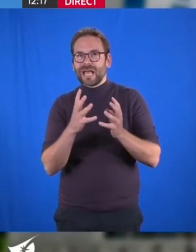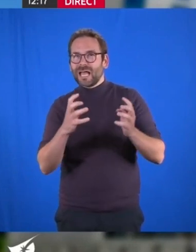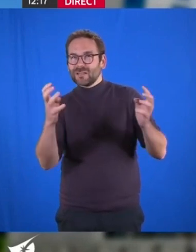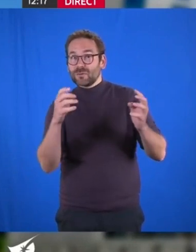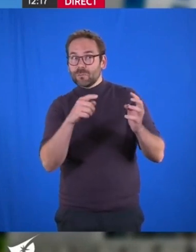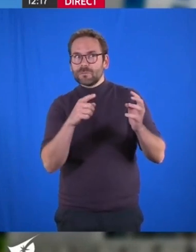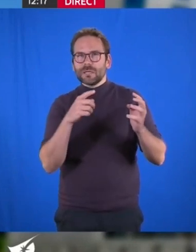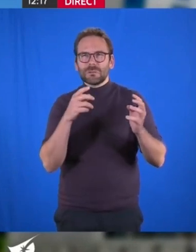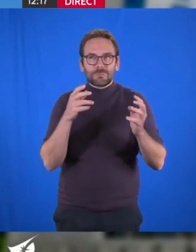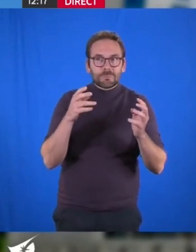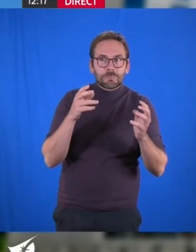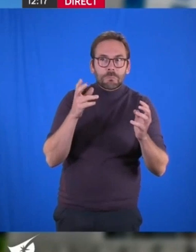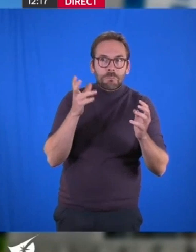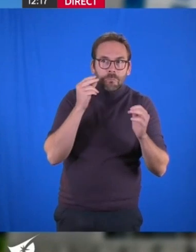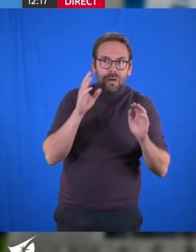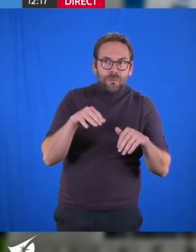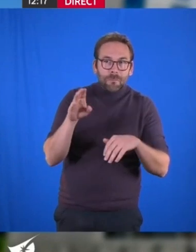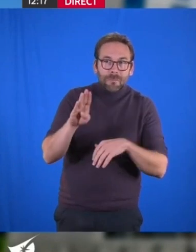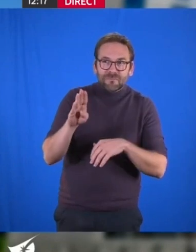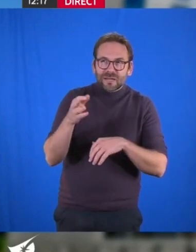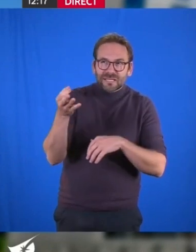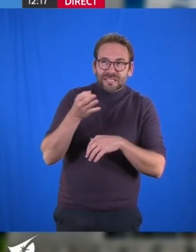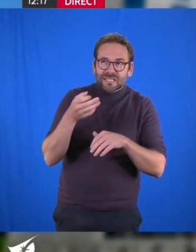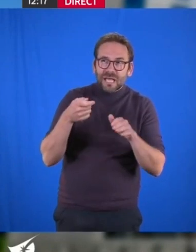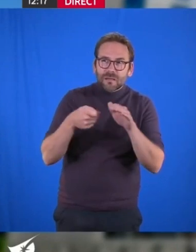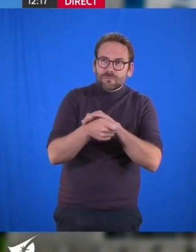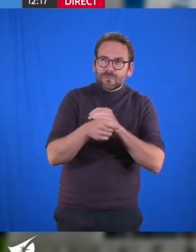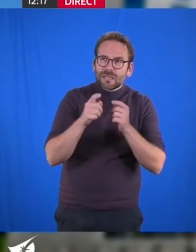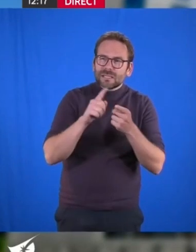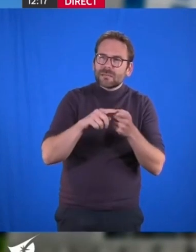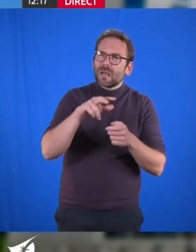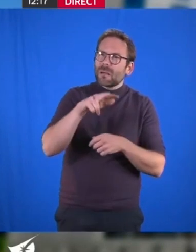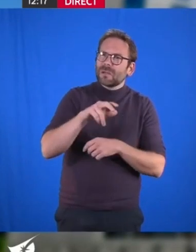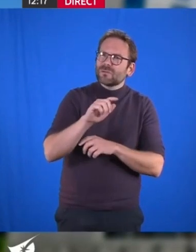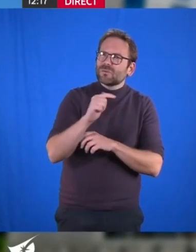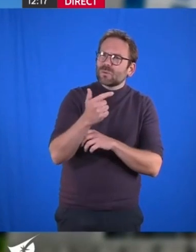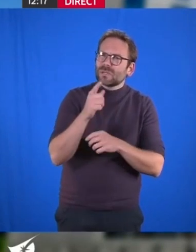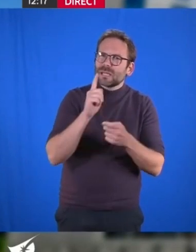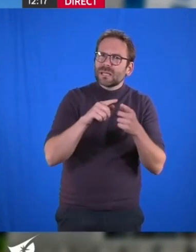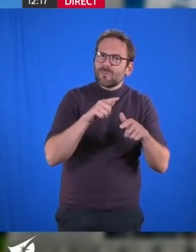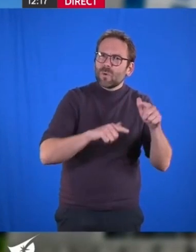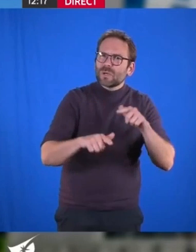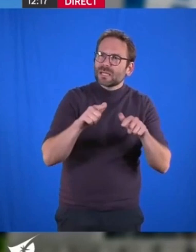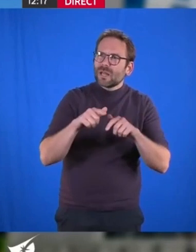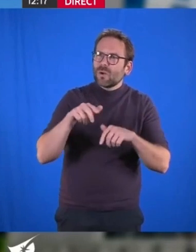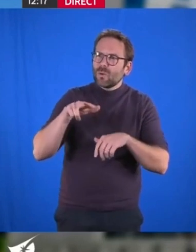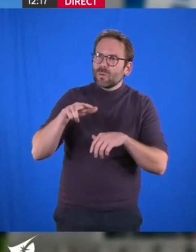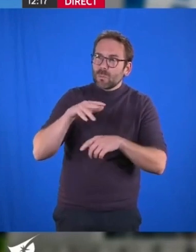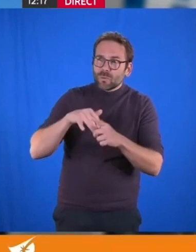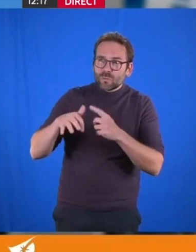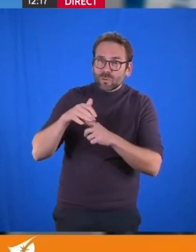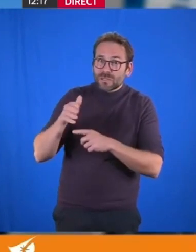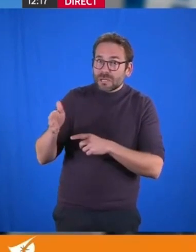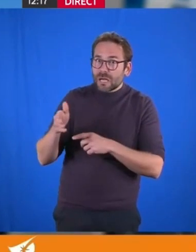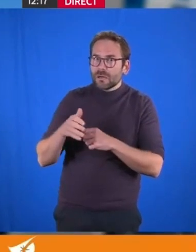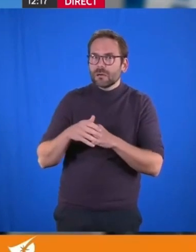quand Monsieur Bainvel évoquait des investissements dans des résidences secondaires de locataires du logement social. On ne doit